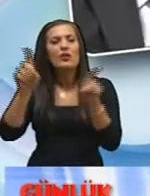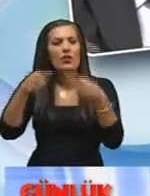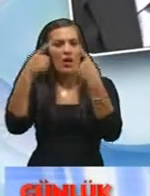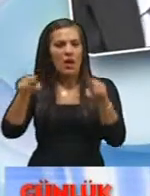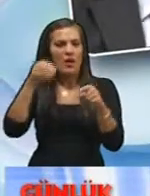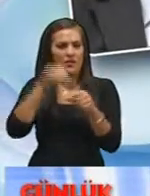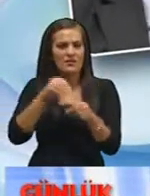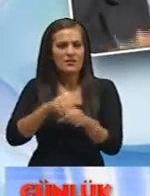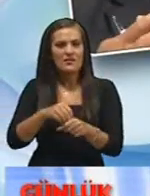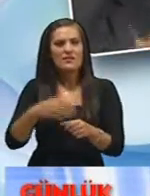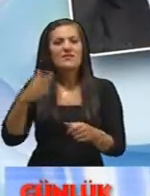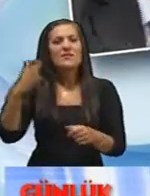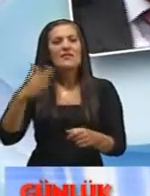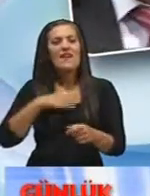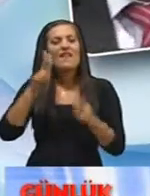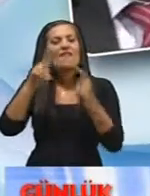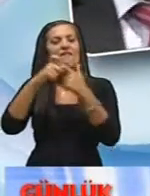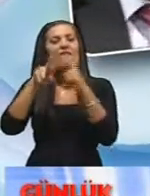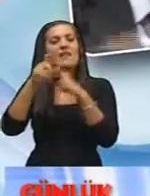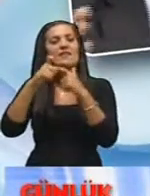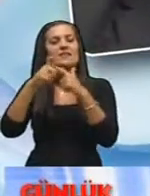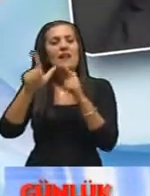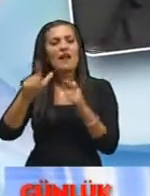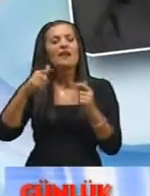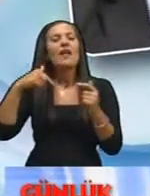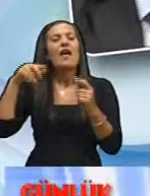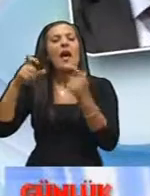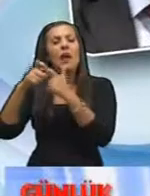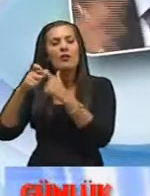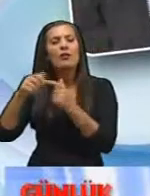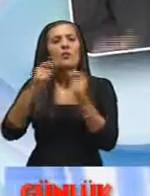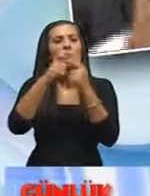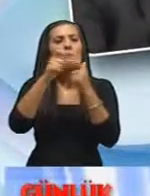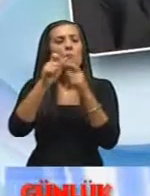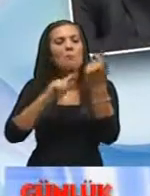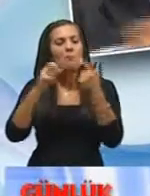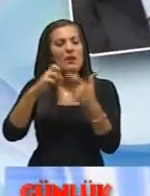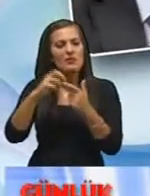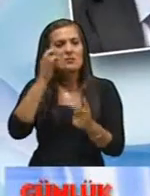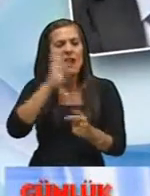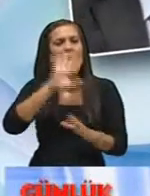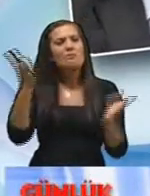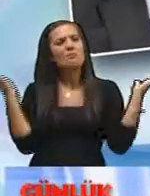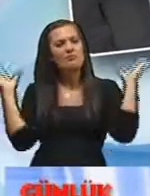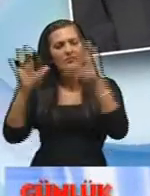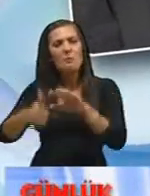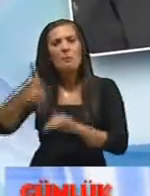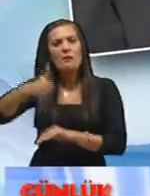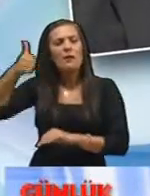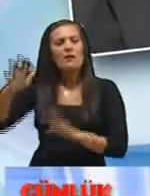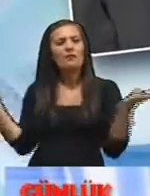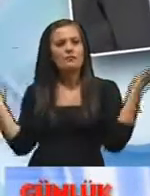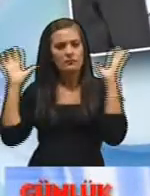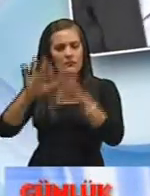Sayın Veyseleroğlu Bakanımız Beşir Atalay Bey Kıbrısçıdan sorumlu Cumhurbaşkanı Hepsi oradaydı 12